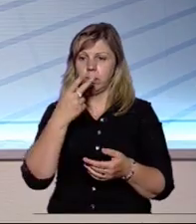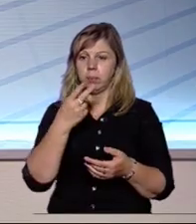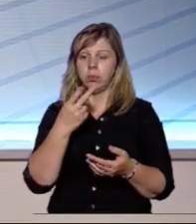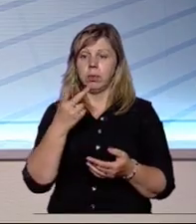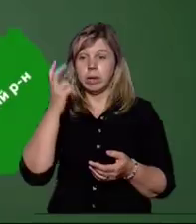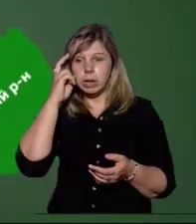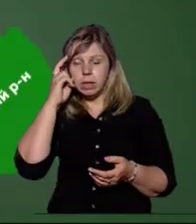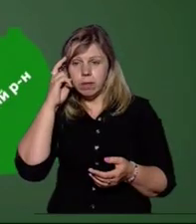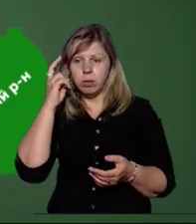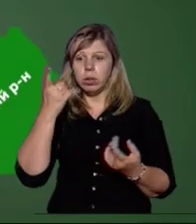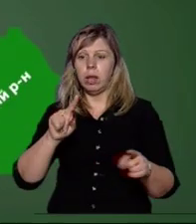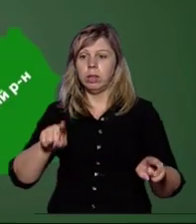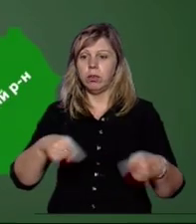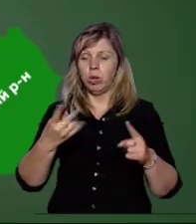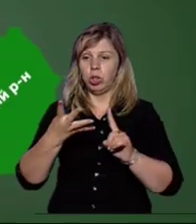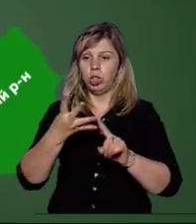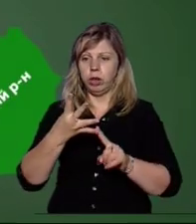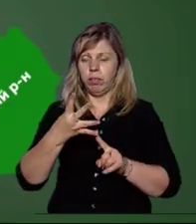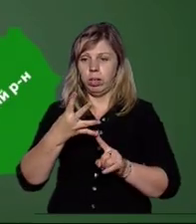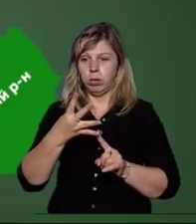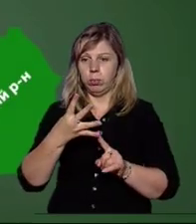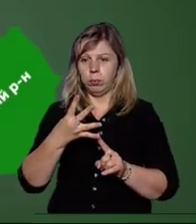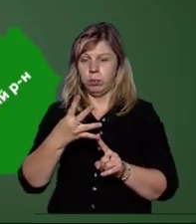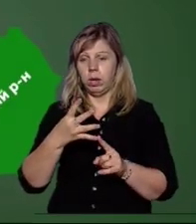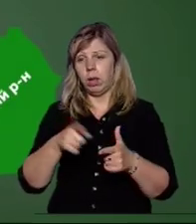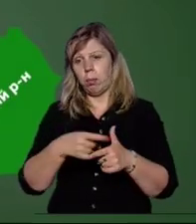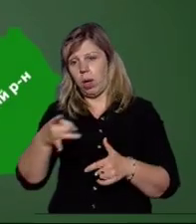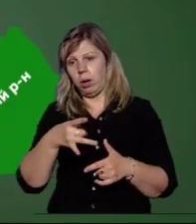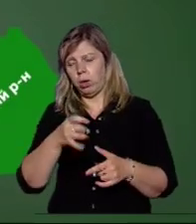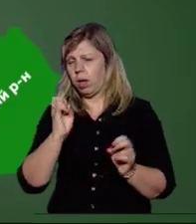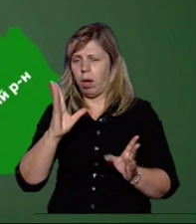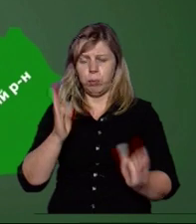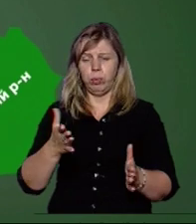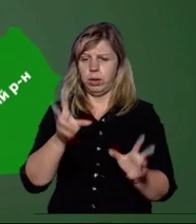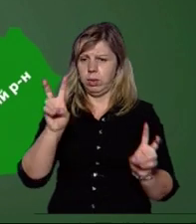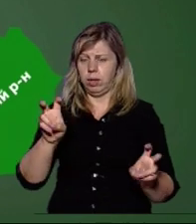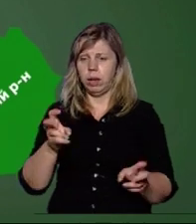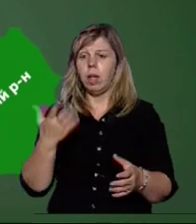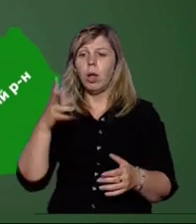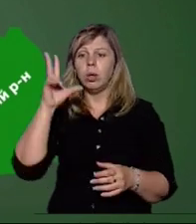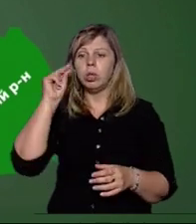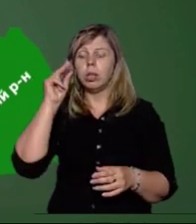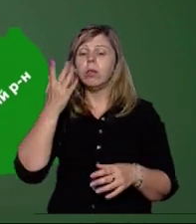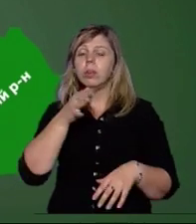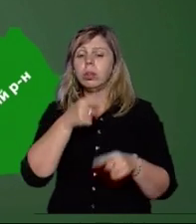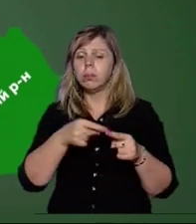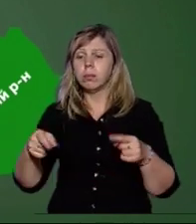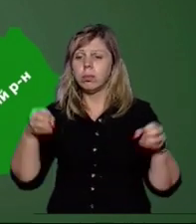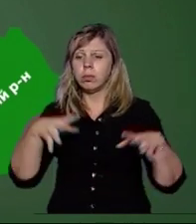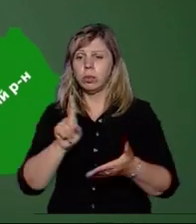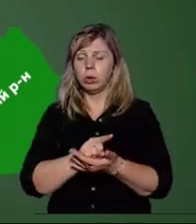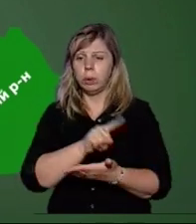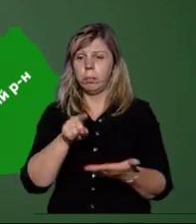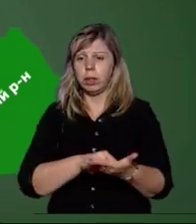Києву для створення четвертого повіту або району, як вже буде названо. До якого числа, до якого часу повинно вирішитися